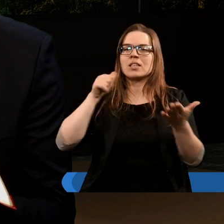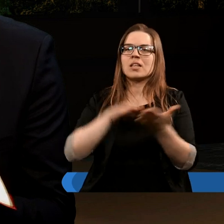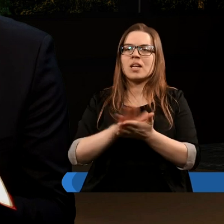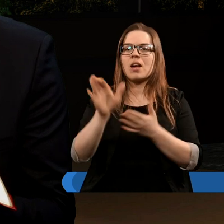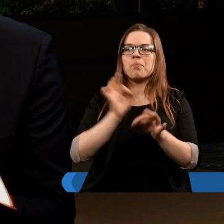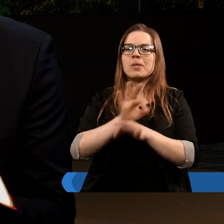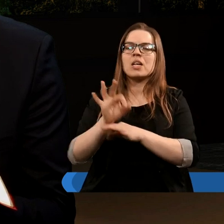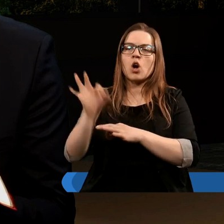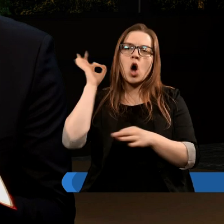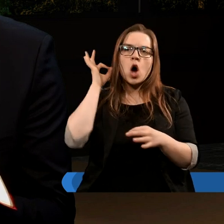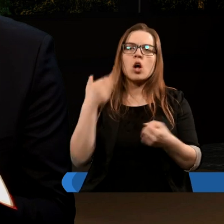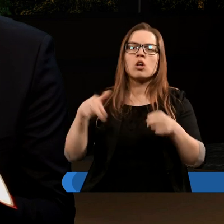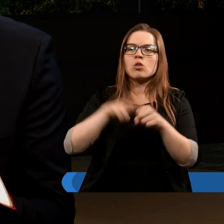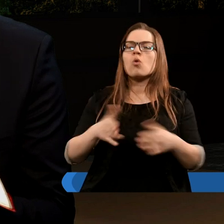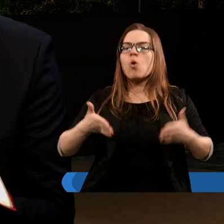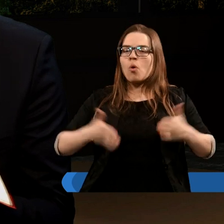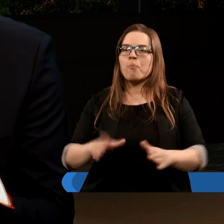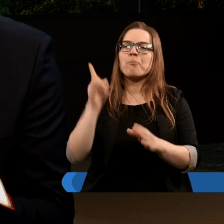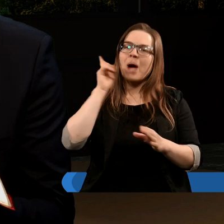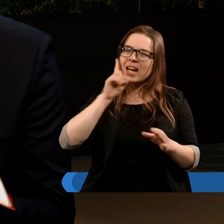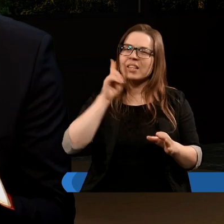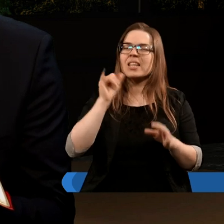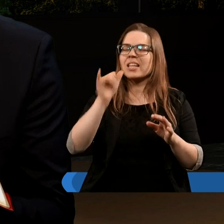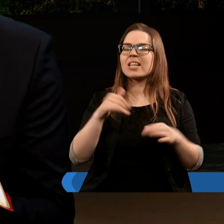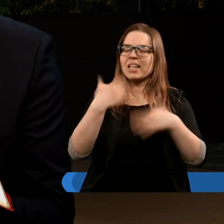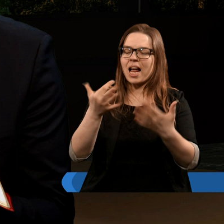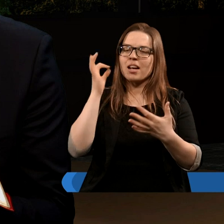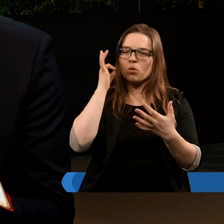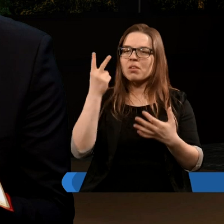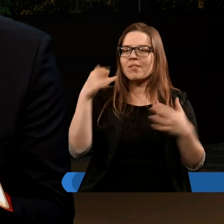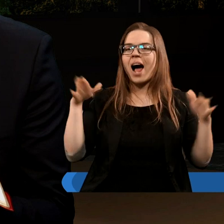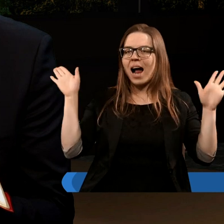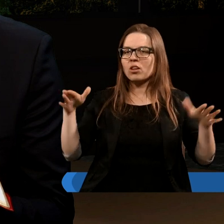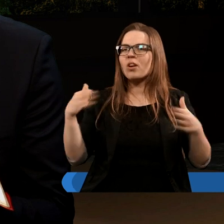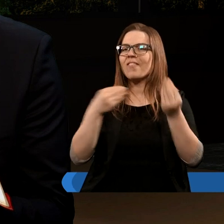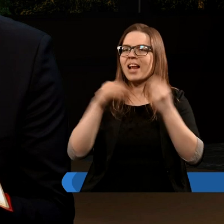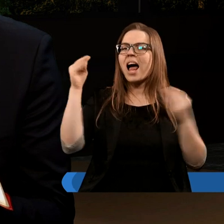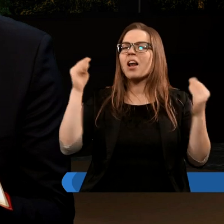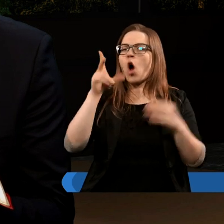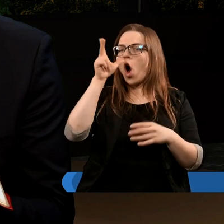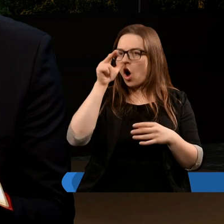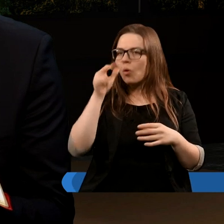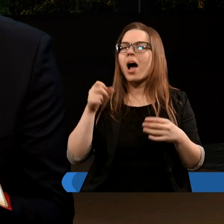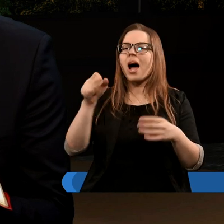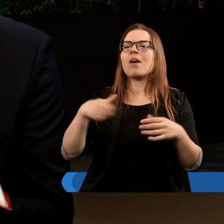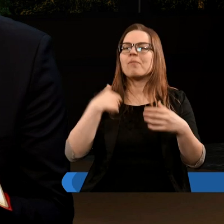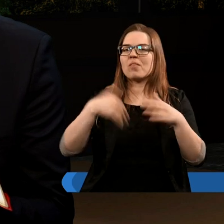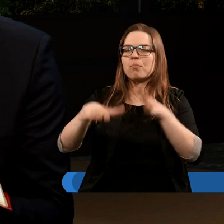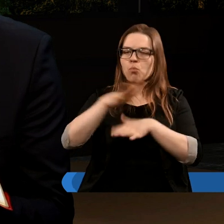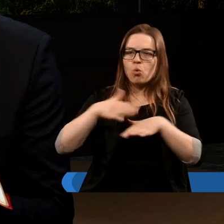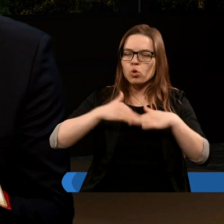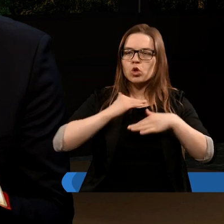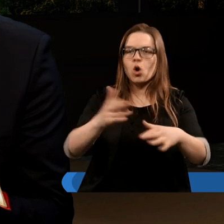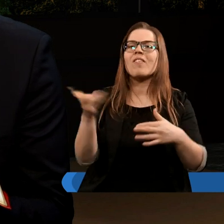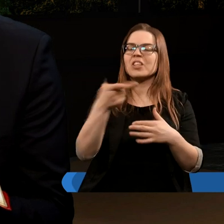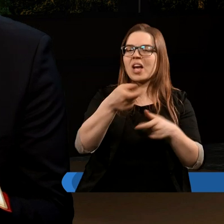zaczął prześladować kobietę, która urodziła mężczyznę. I dano kobiecie dwa skrzydła wielkiego orła, aby uleciała na pustkowie,